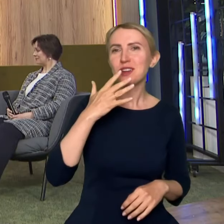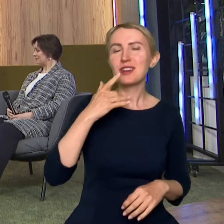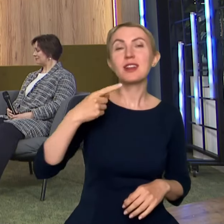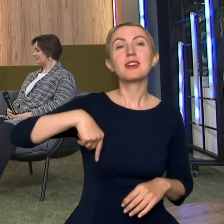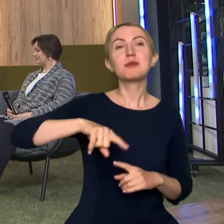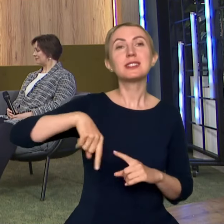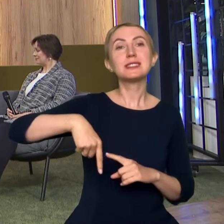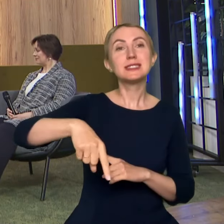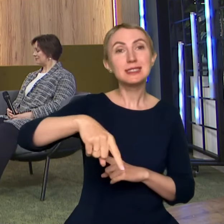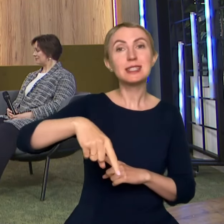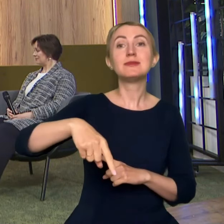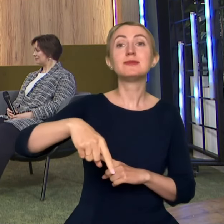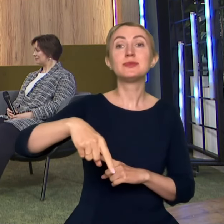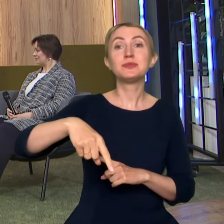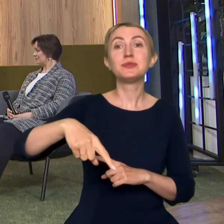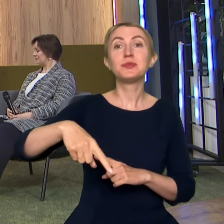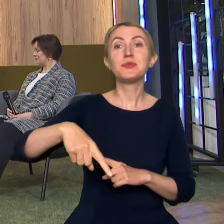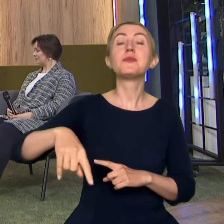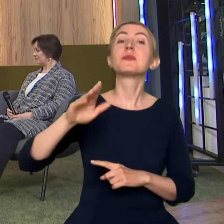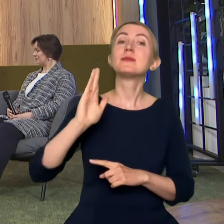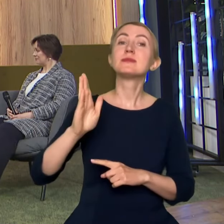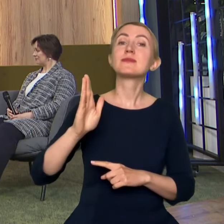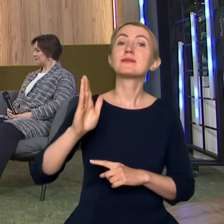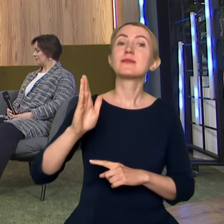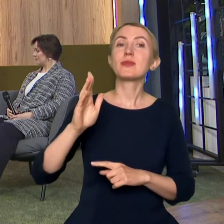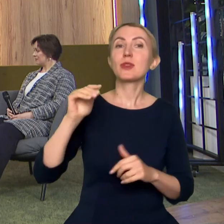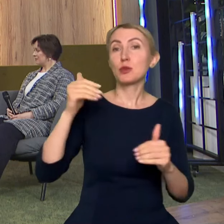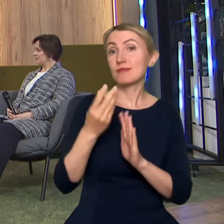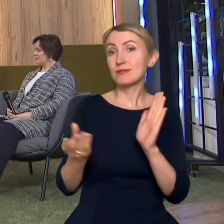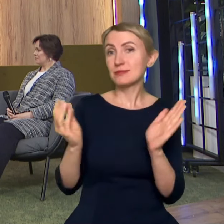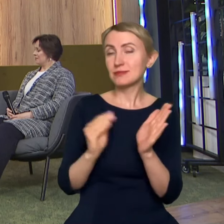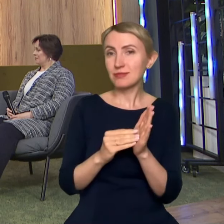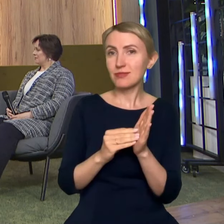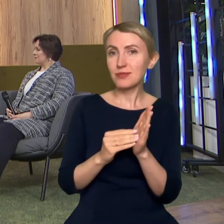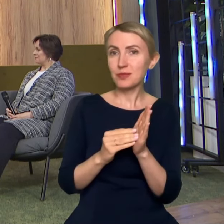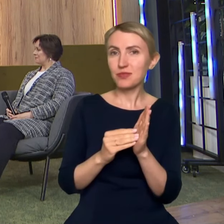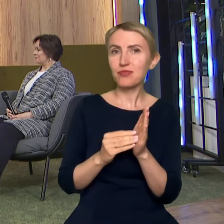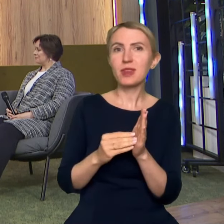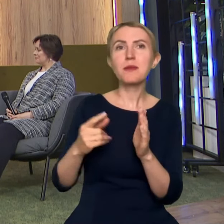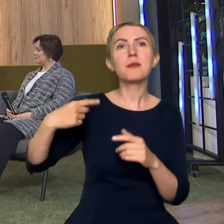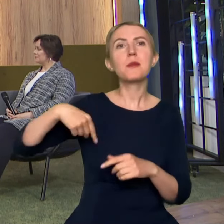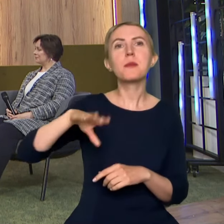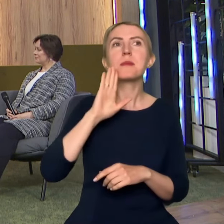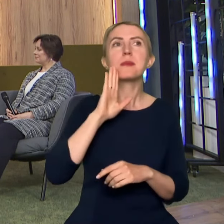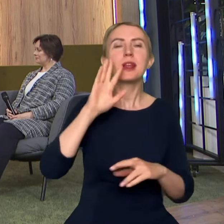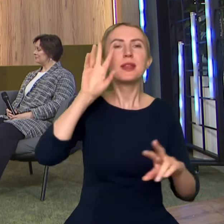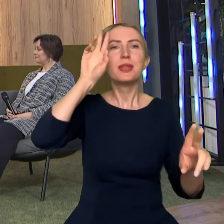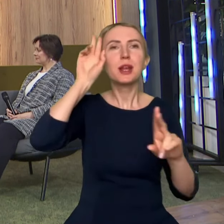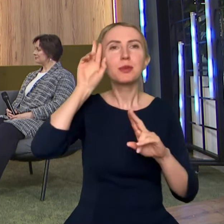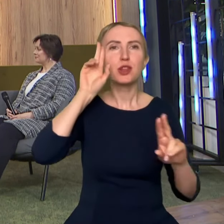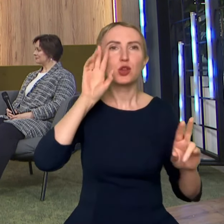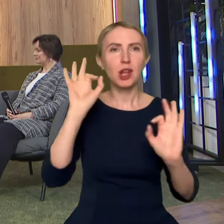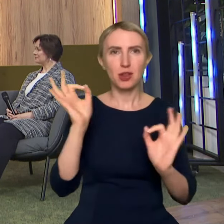staniemy się, tylko dodałabym właśnie to, że my staniemy się takimi interpretatorami danych i